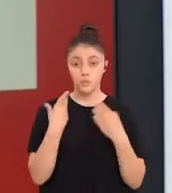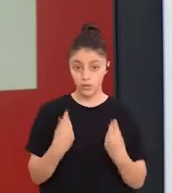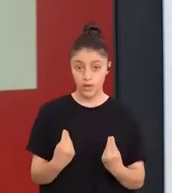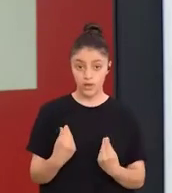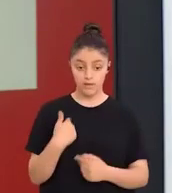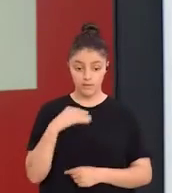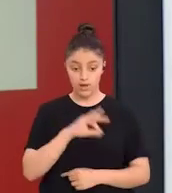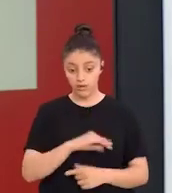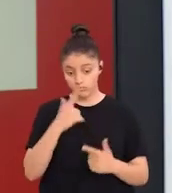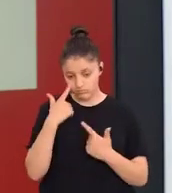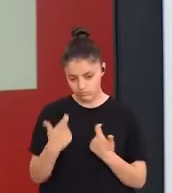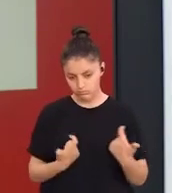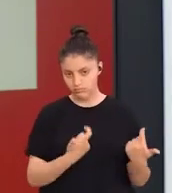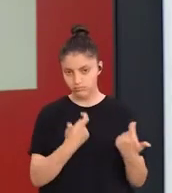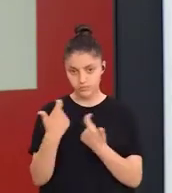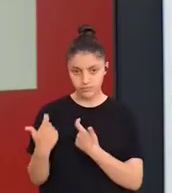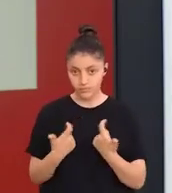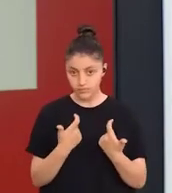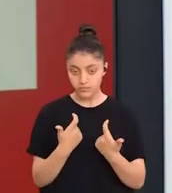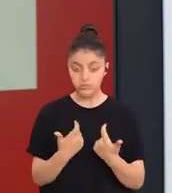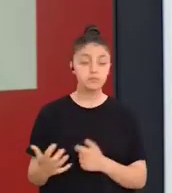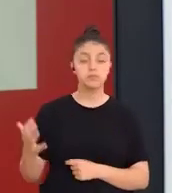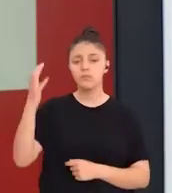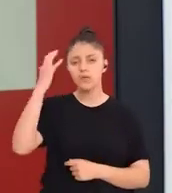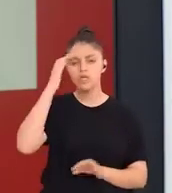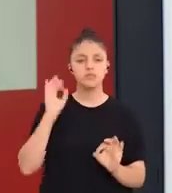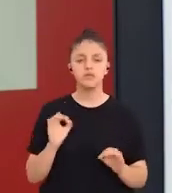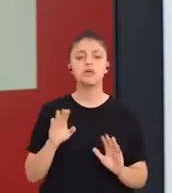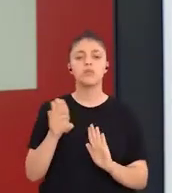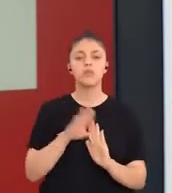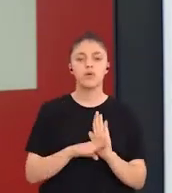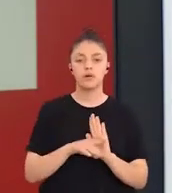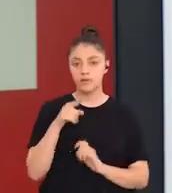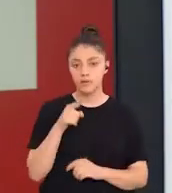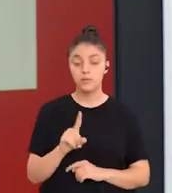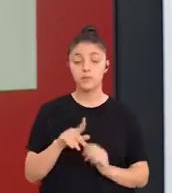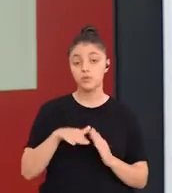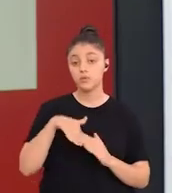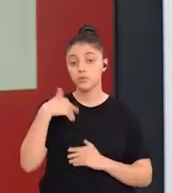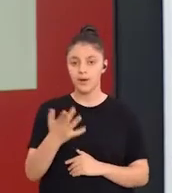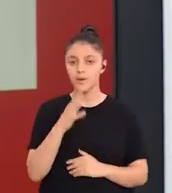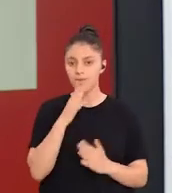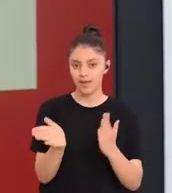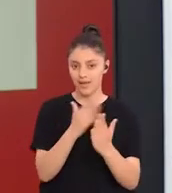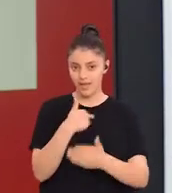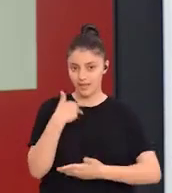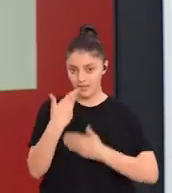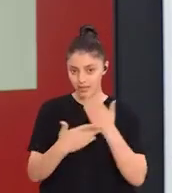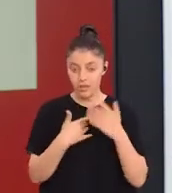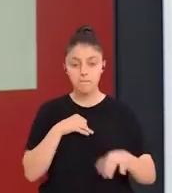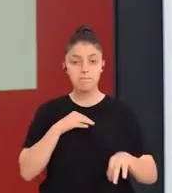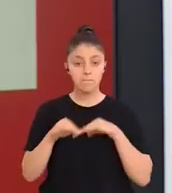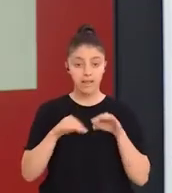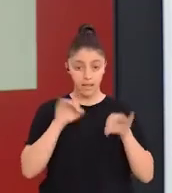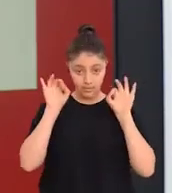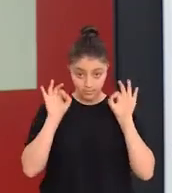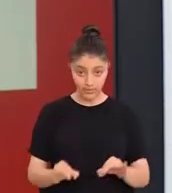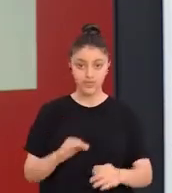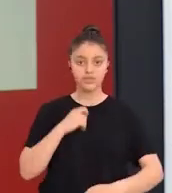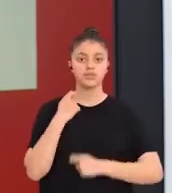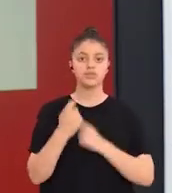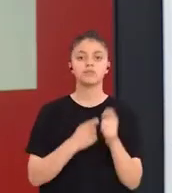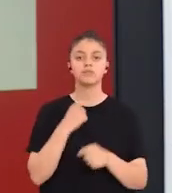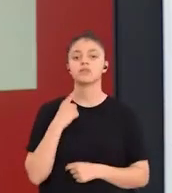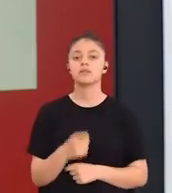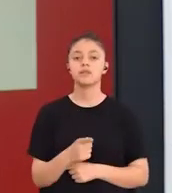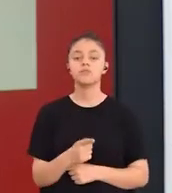etkili bir şekilde analiz edilmesi, özellikle programın bir sonraki slide'da bahsedeceğim tasarlanması